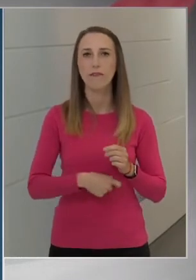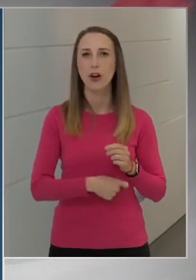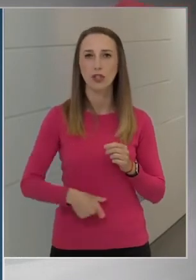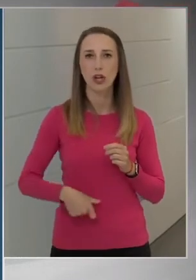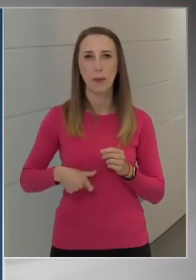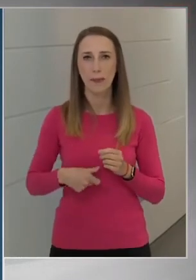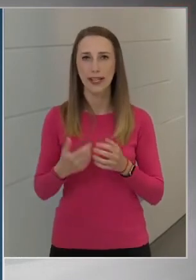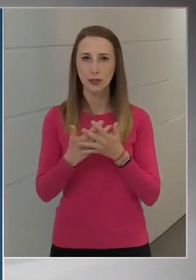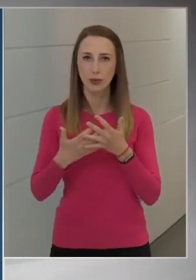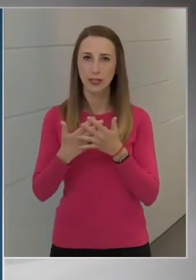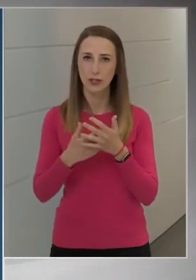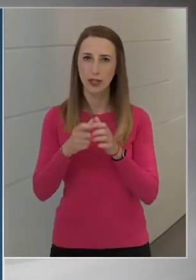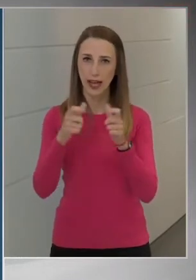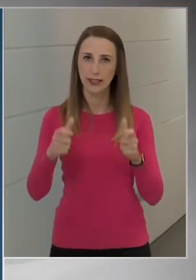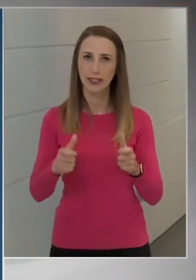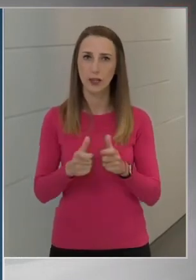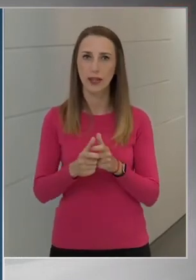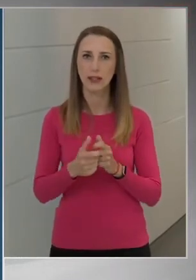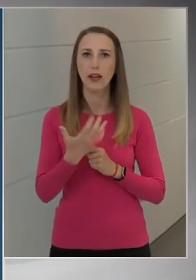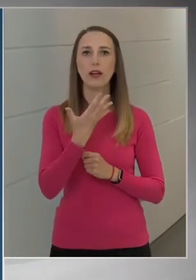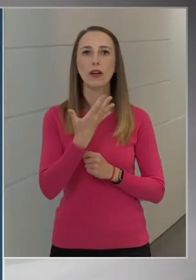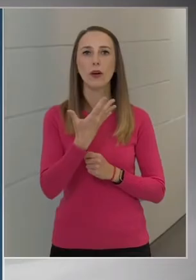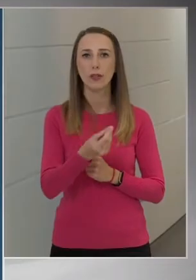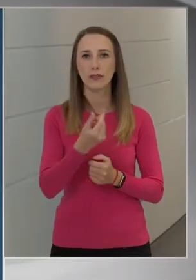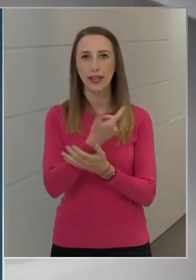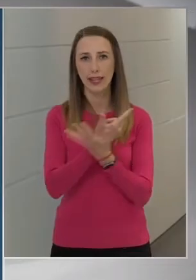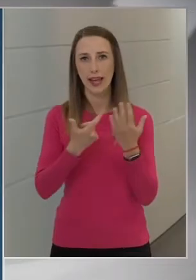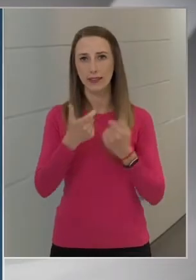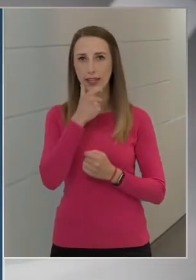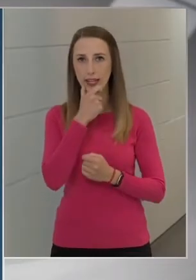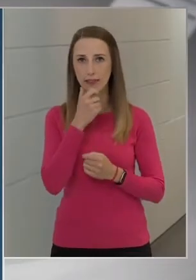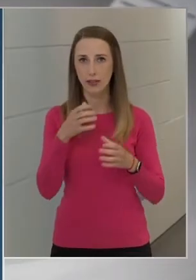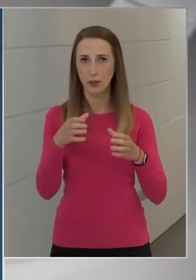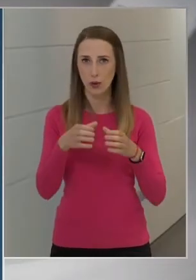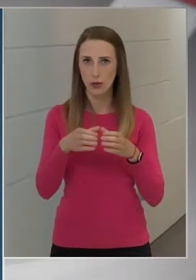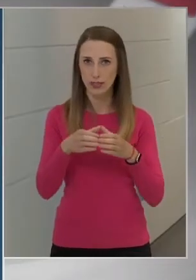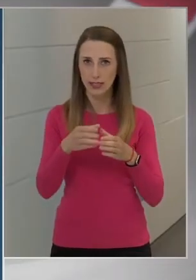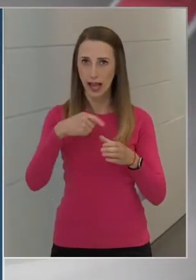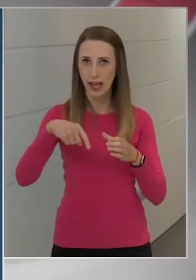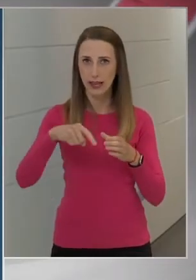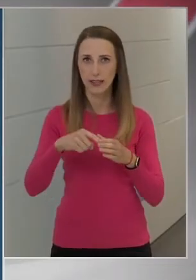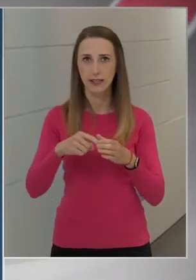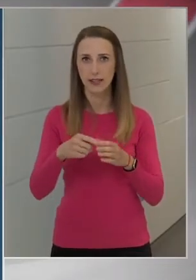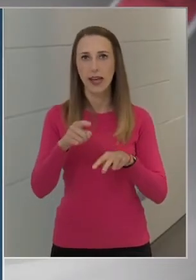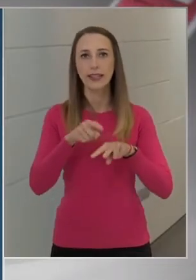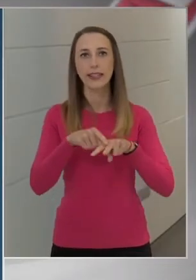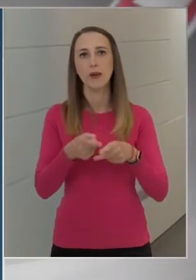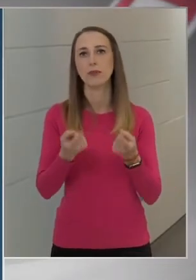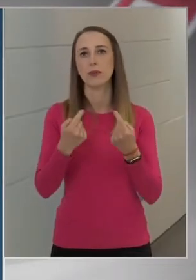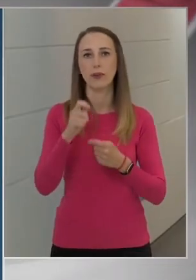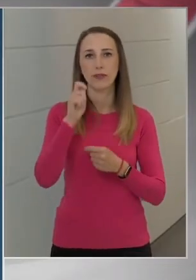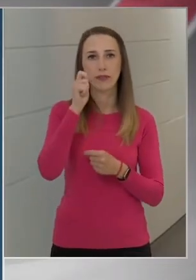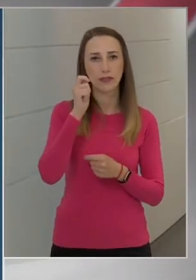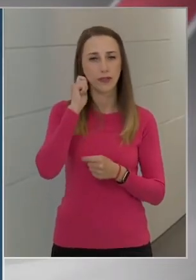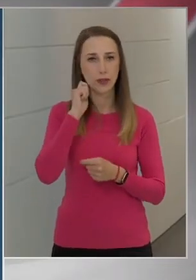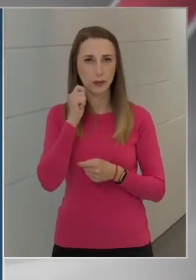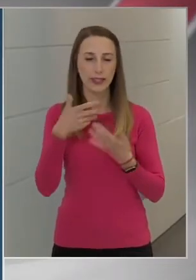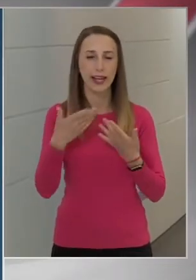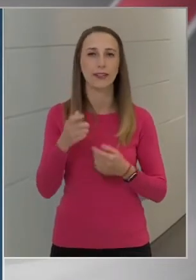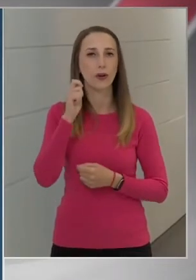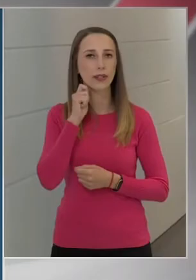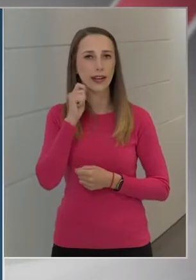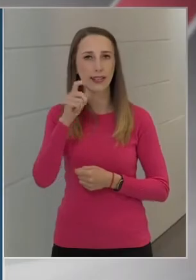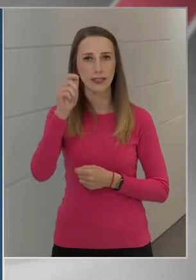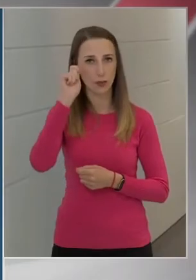keretében az 50-70 éves korosztályt nemtől függetlenül, tehát a hölgyeket és